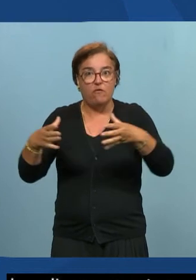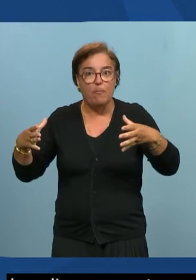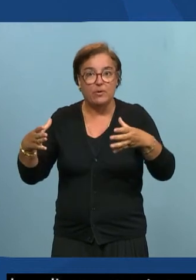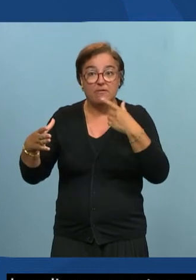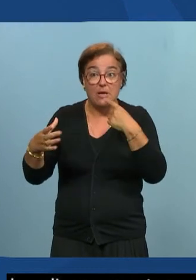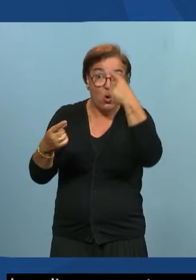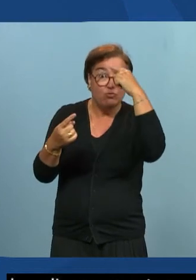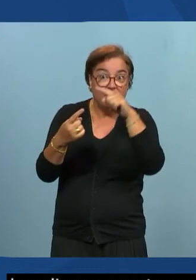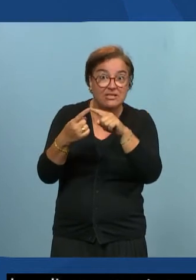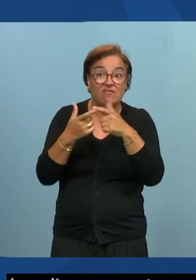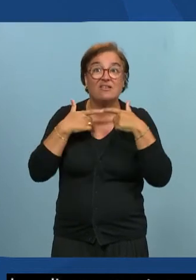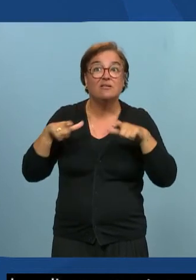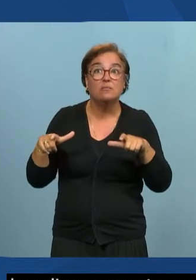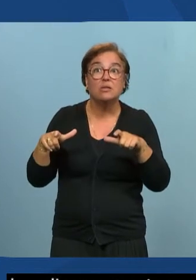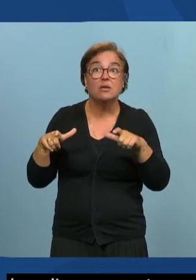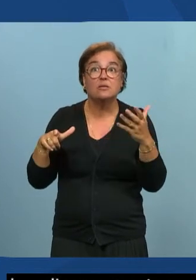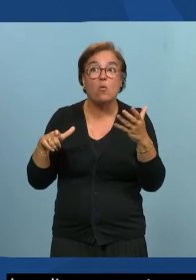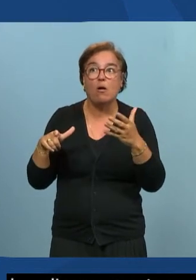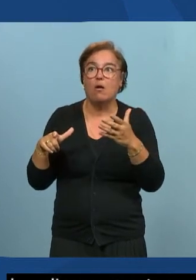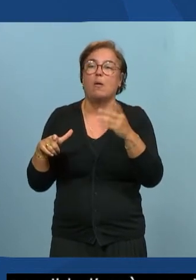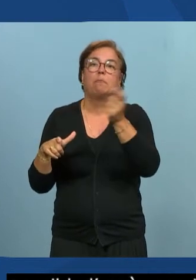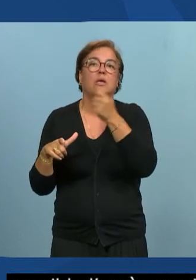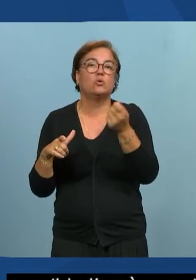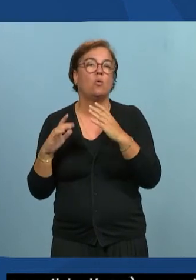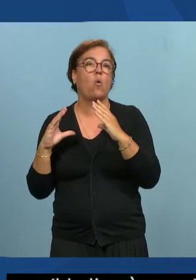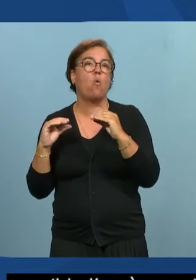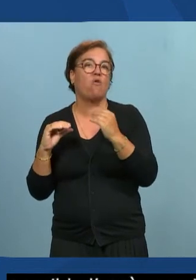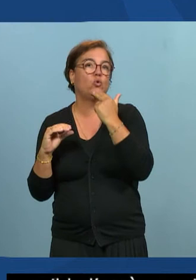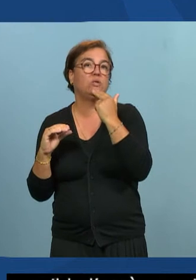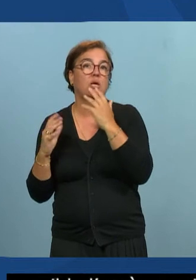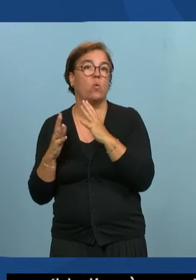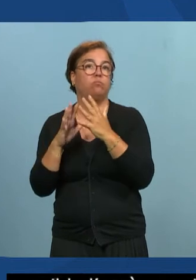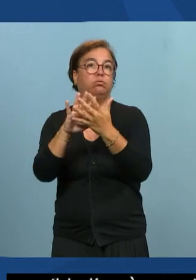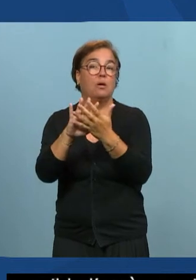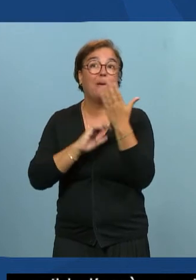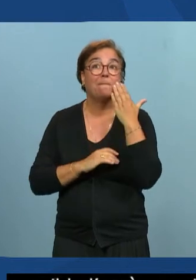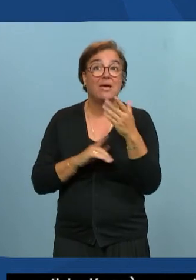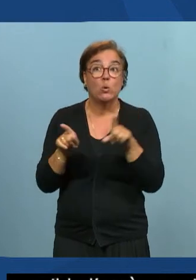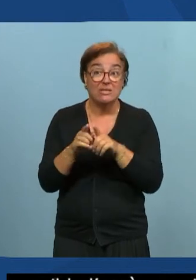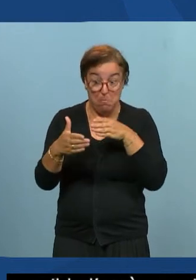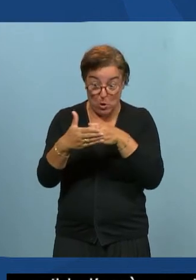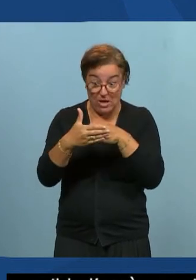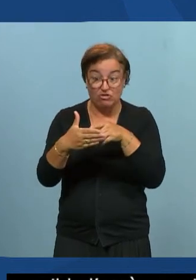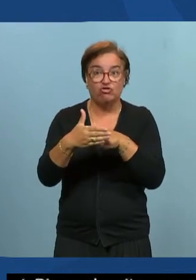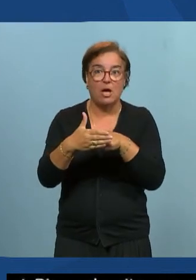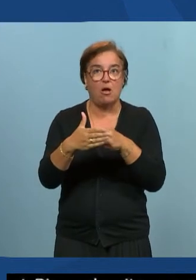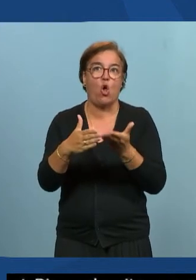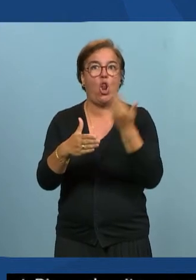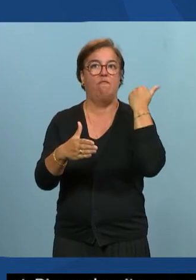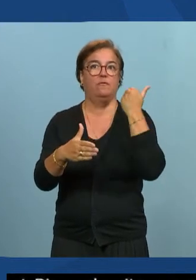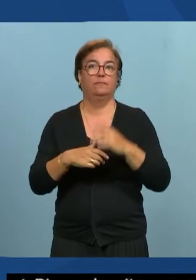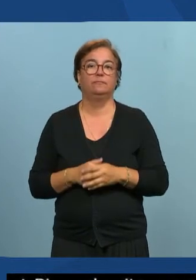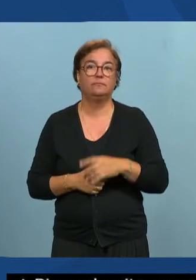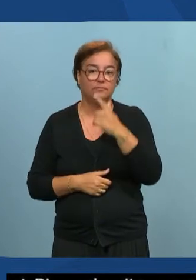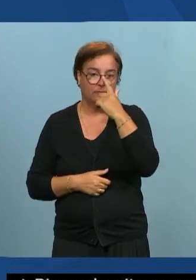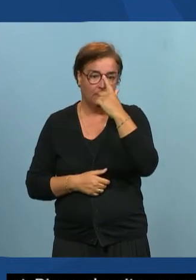'objectif de l'accessibilité, ce n pas tant d'abord d'améliorer le confort d'utilisation, c'est de résoudre des points de blocage éventuels. Je fais souvent le parallèle avec le